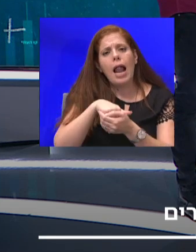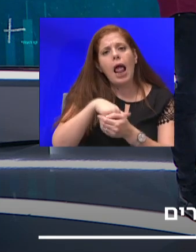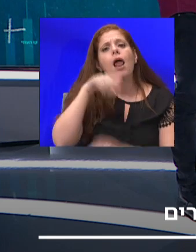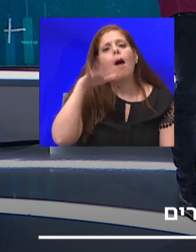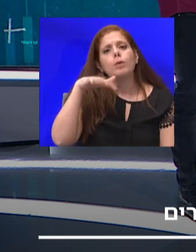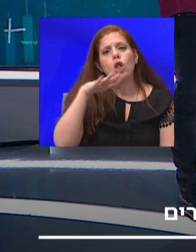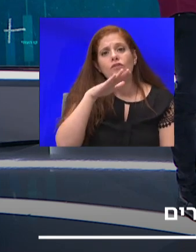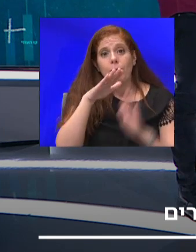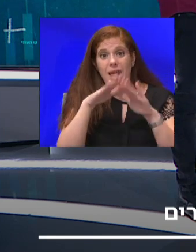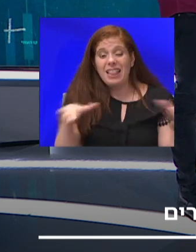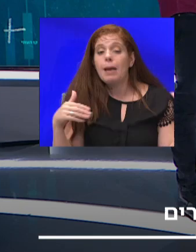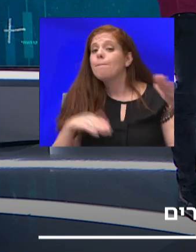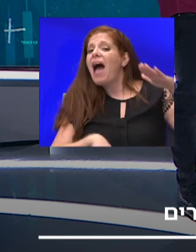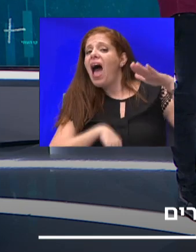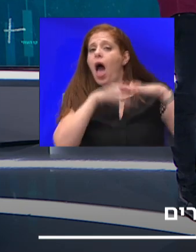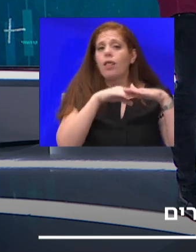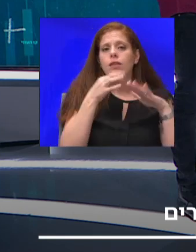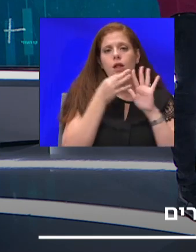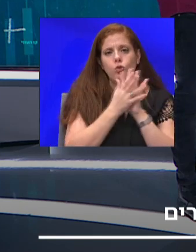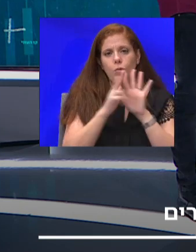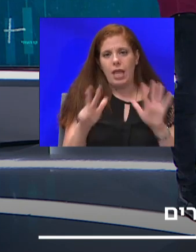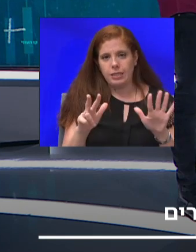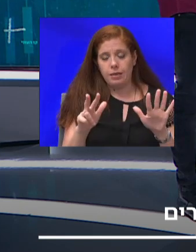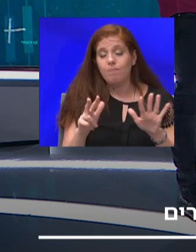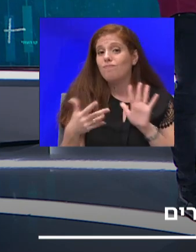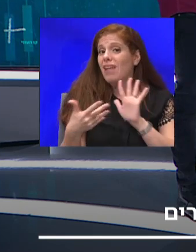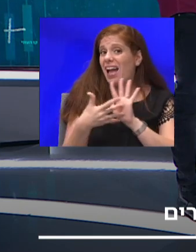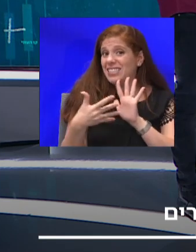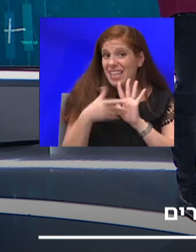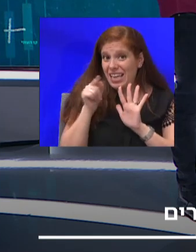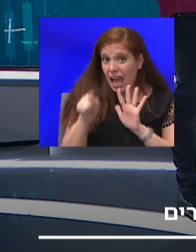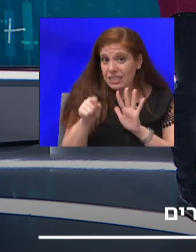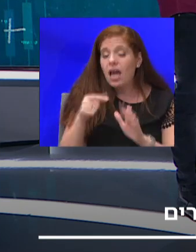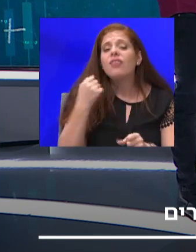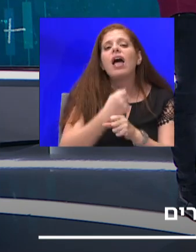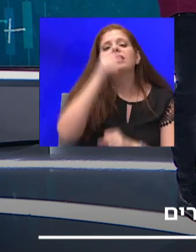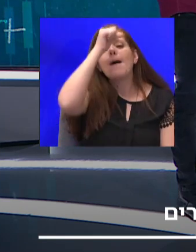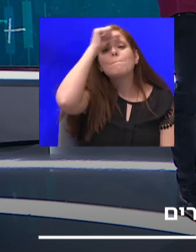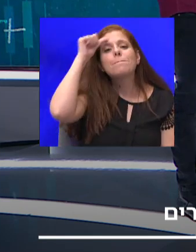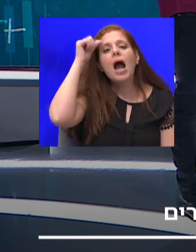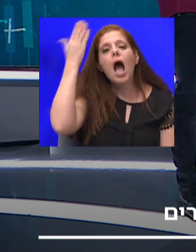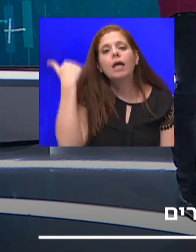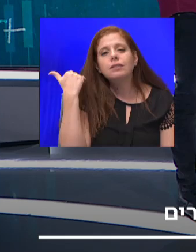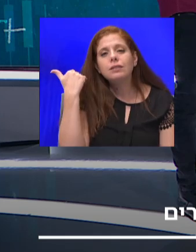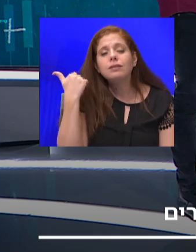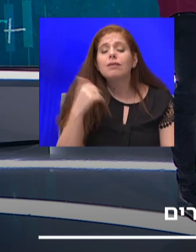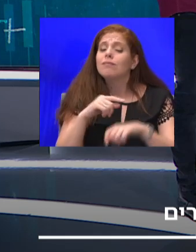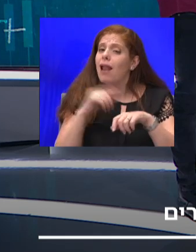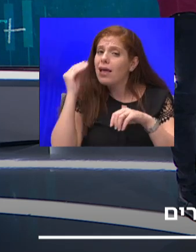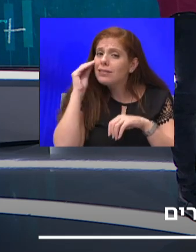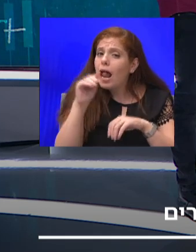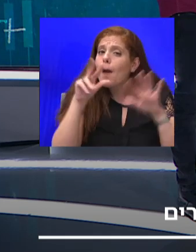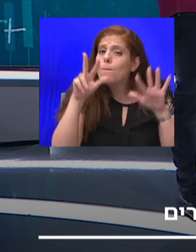עשרה הסקר הזה נעשה בקיץ להזכיר לך באוגוסט היו בישראל משהו כבר שבעים וחמישה אלף